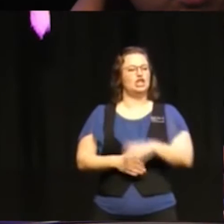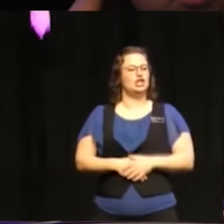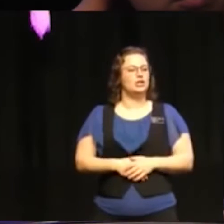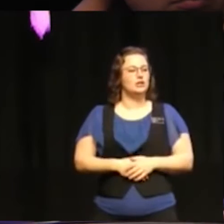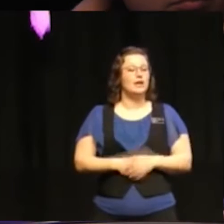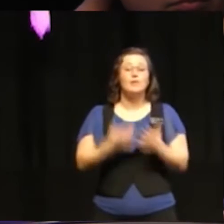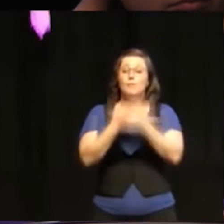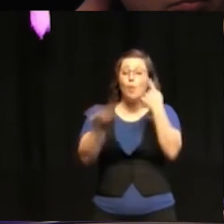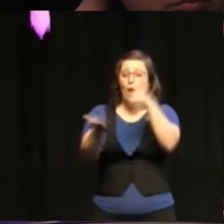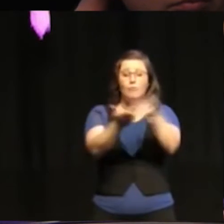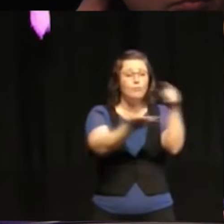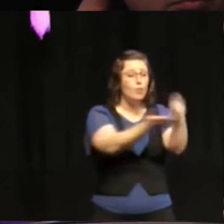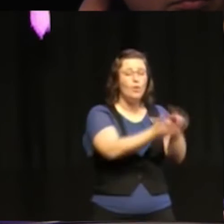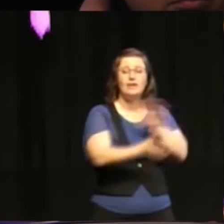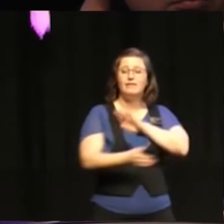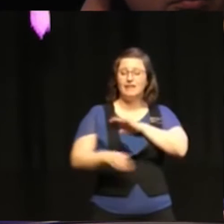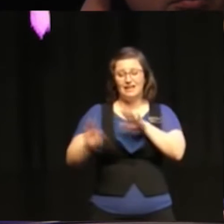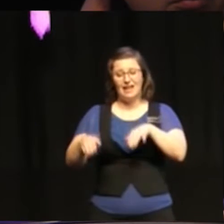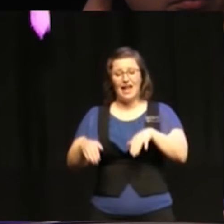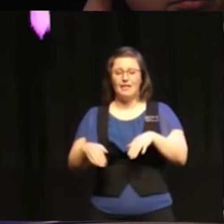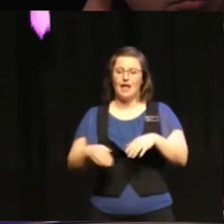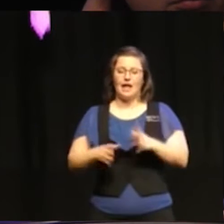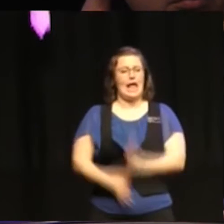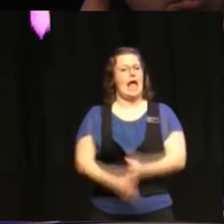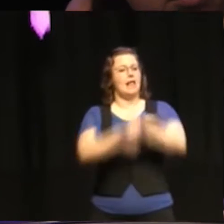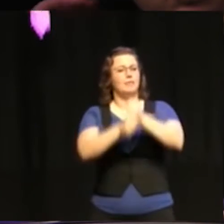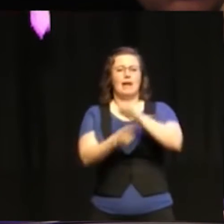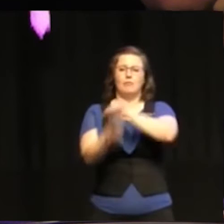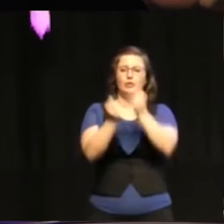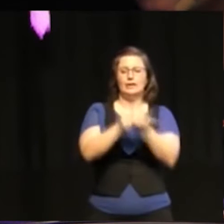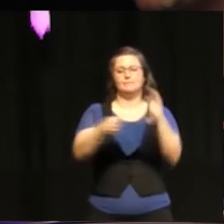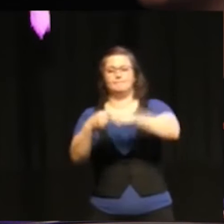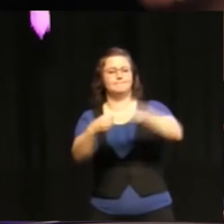väldigt etablerad politik kring dem